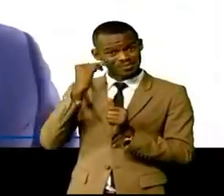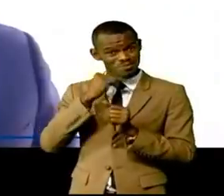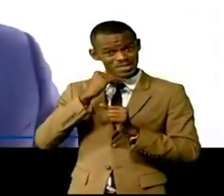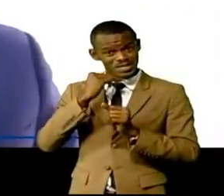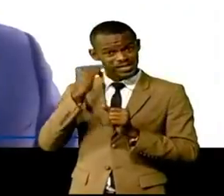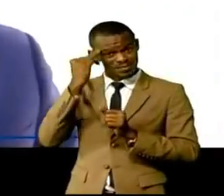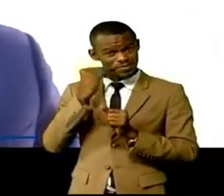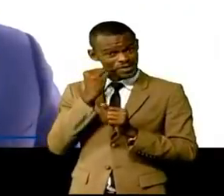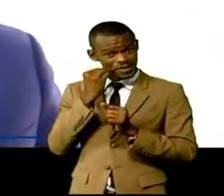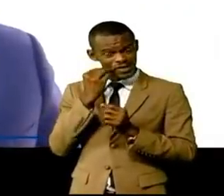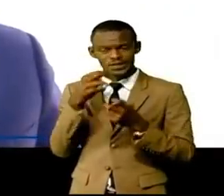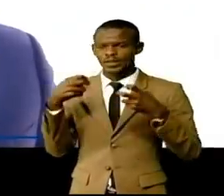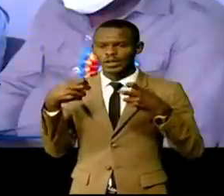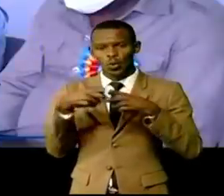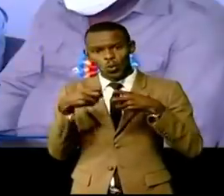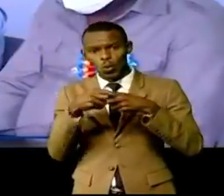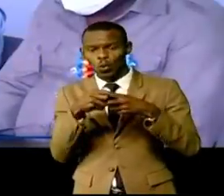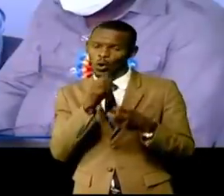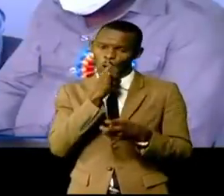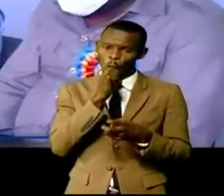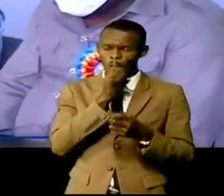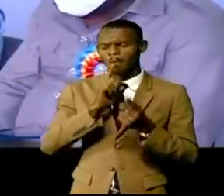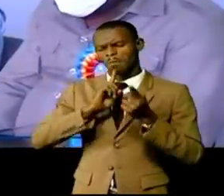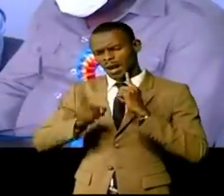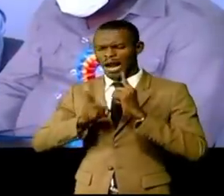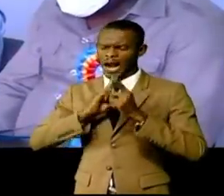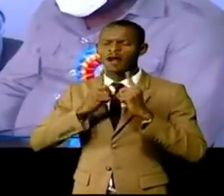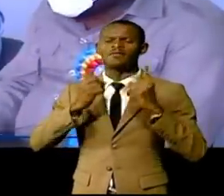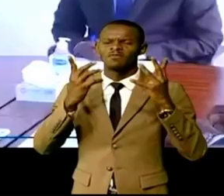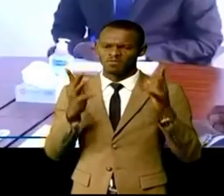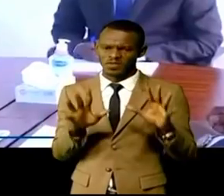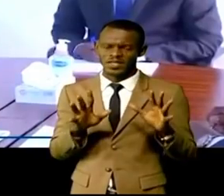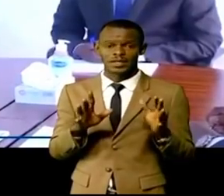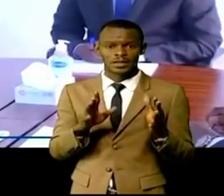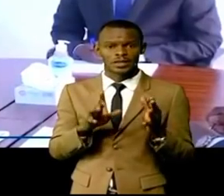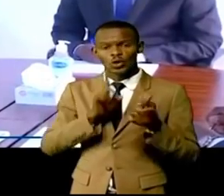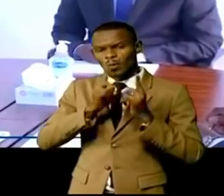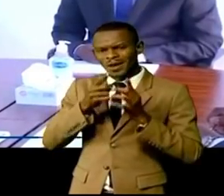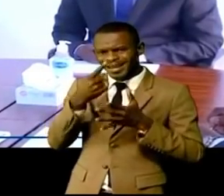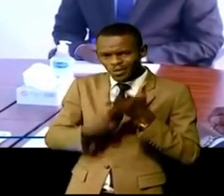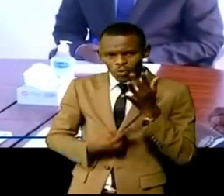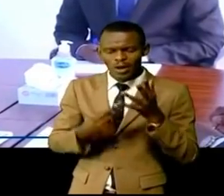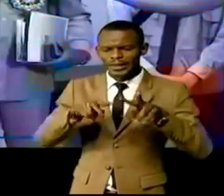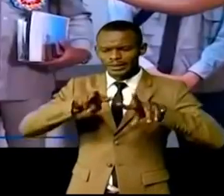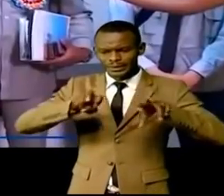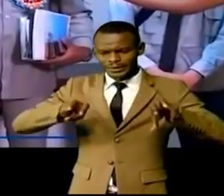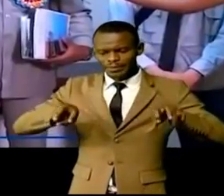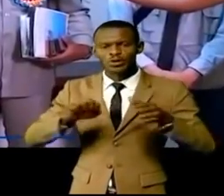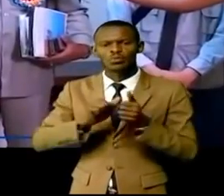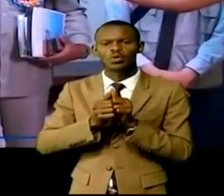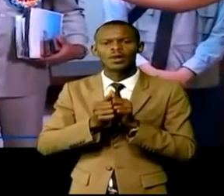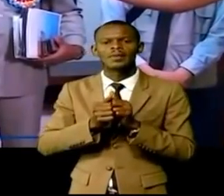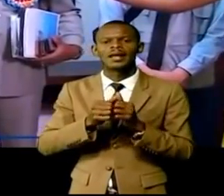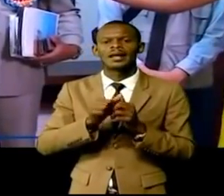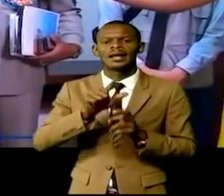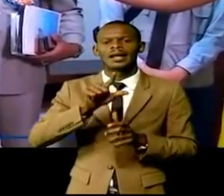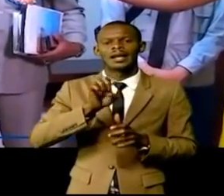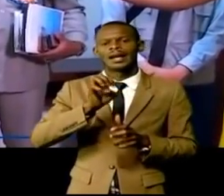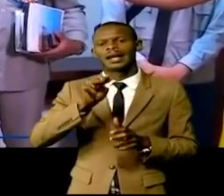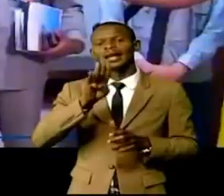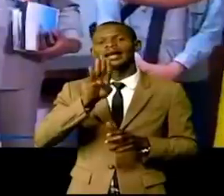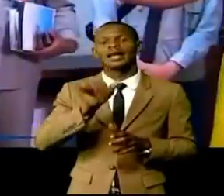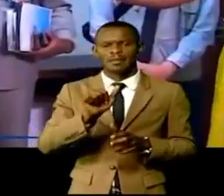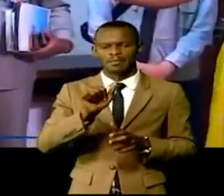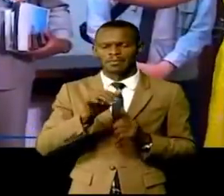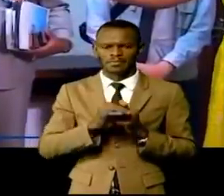ministre Olivier Mouenze, il était question de se faire une idée sur le projet LEMBA-IMBO. Voilà pourquoi aujourd'hui, à mes côtés, la grande